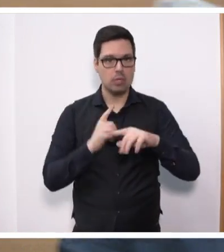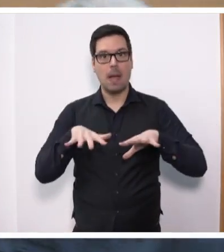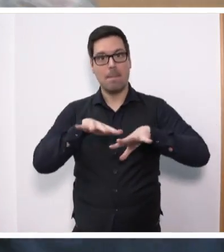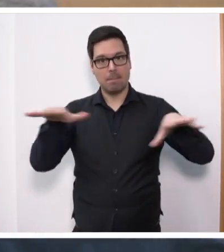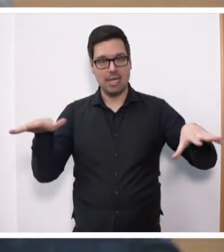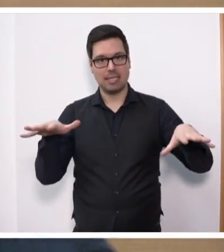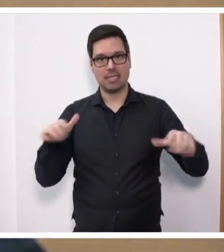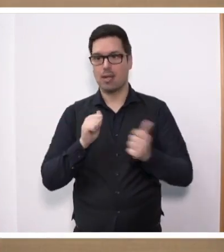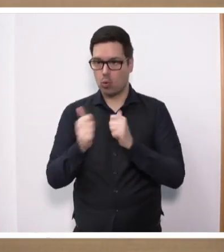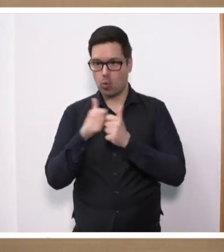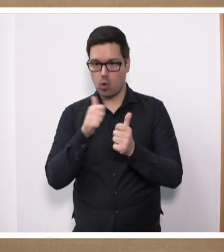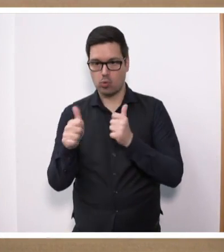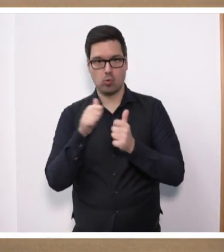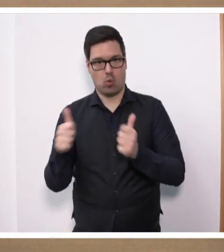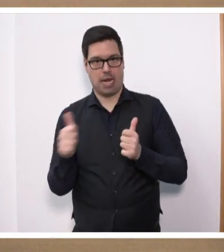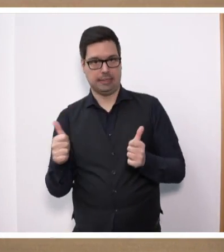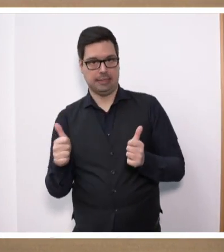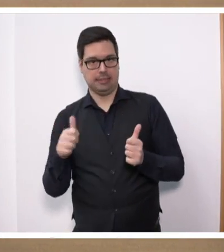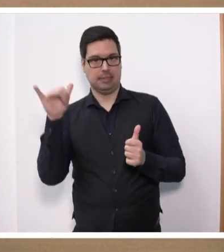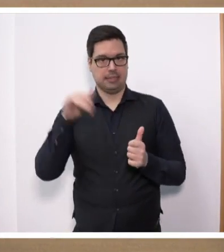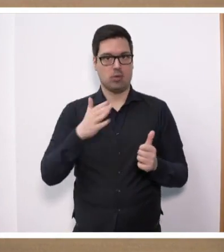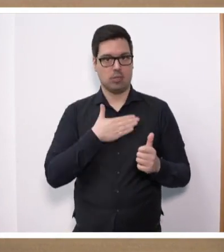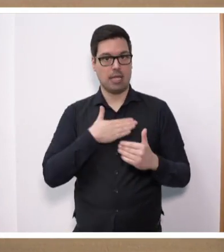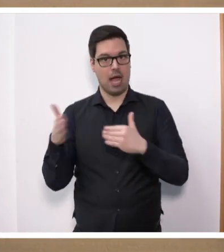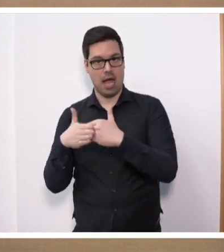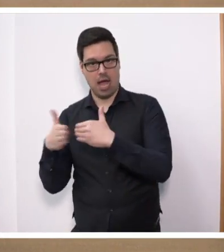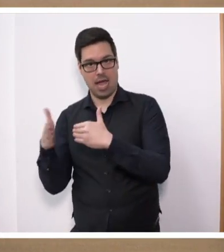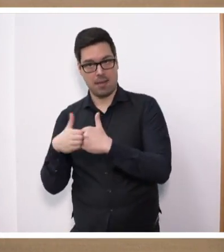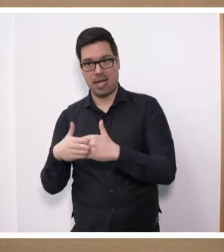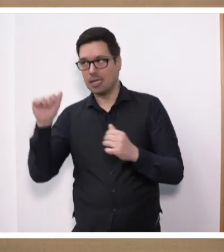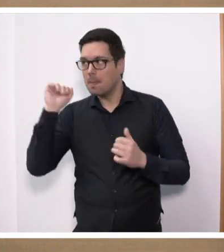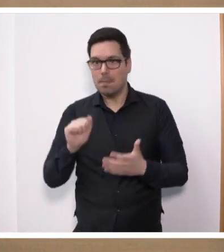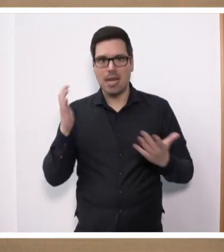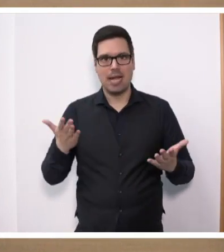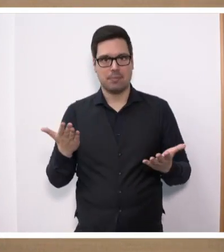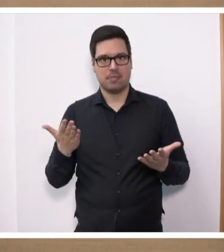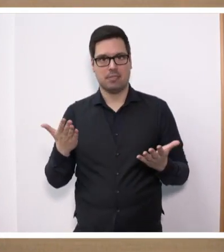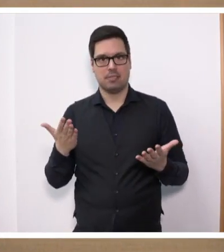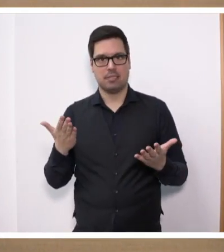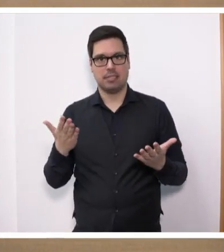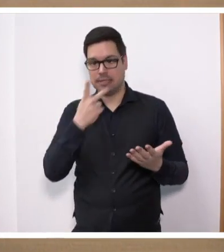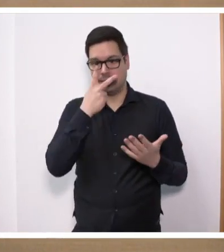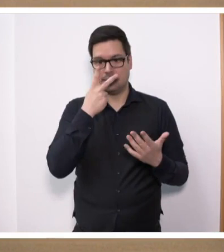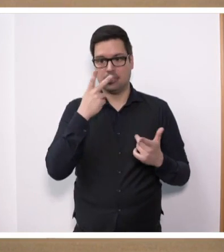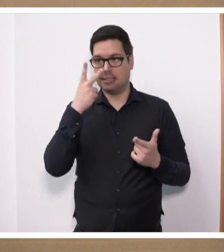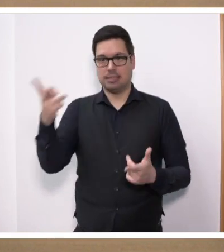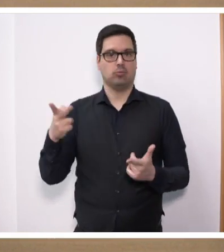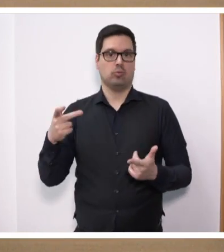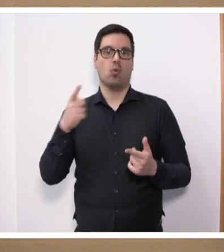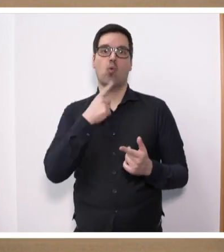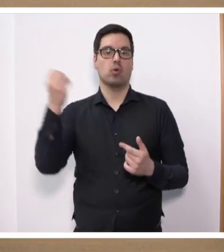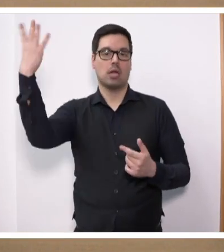Konkurrenzfähigkeit unserer heimischen Landwirtschaft erhalten bleibt. Sie und Ihre rote Ampel